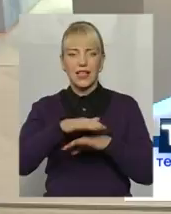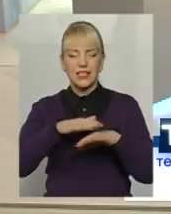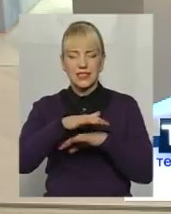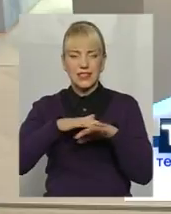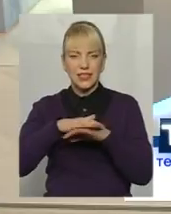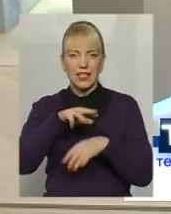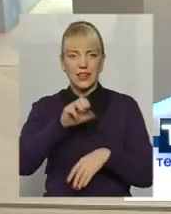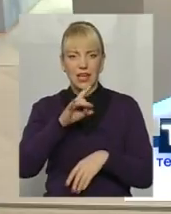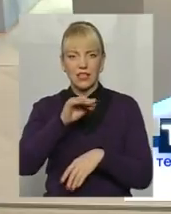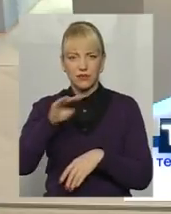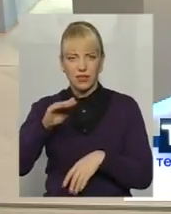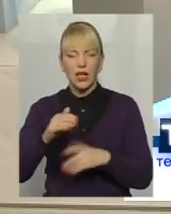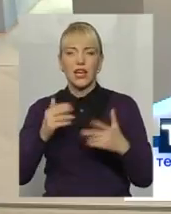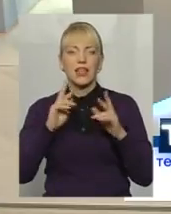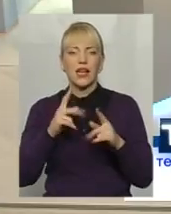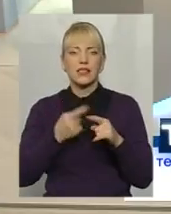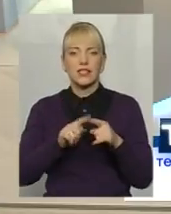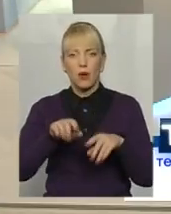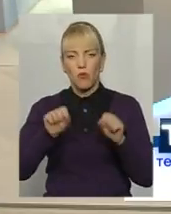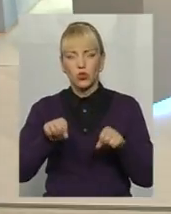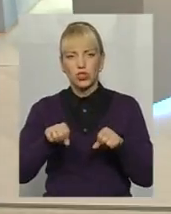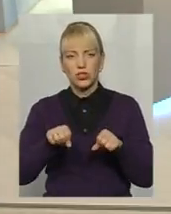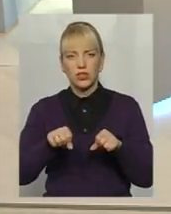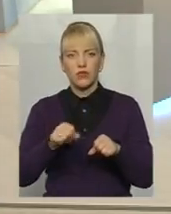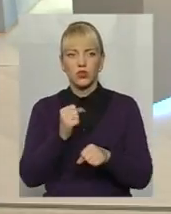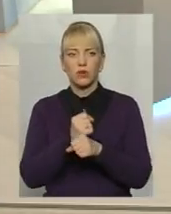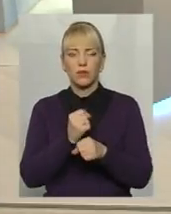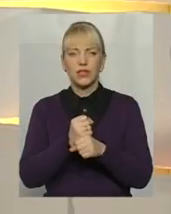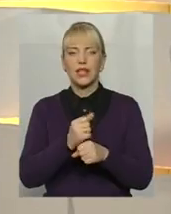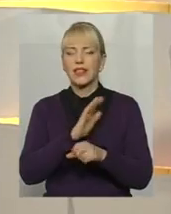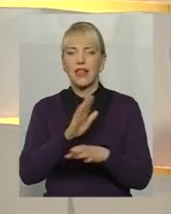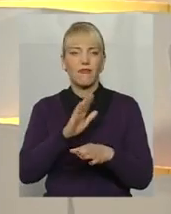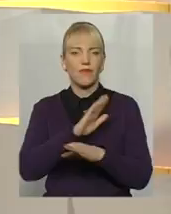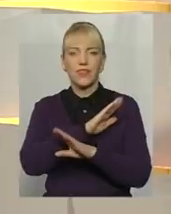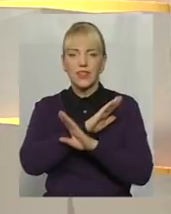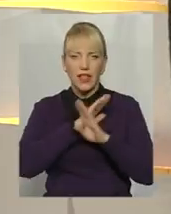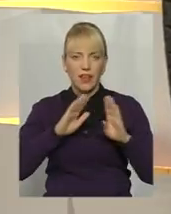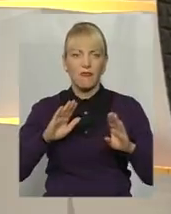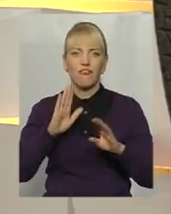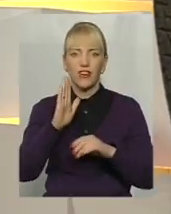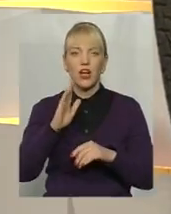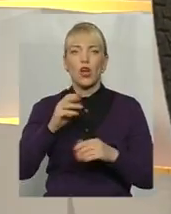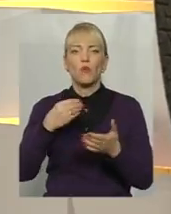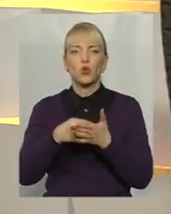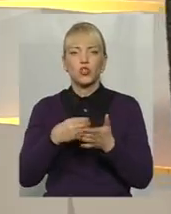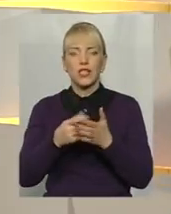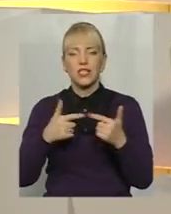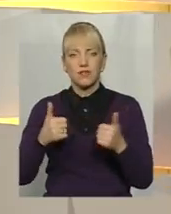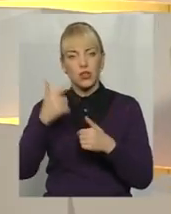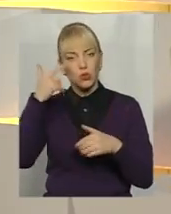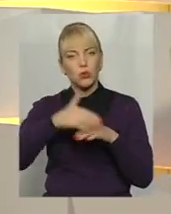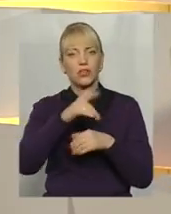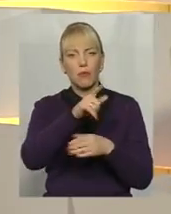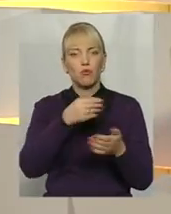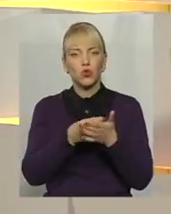як це можливо реалізувати в небюджетній сфері? Зрозуміло, в бюджетній сфері має